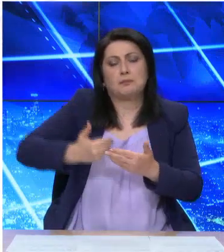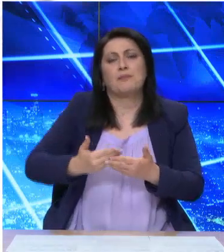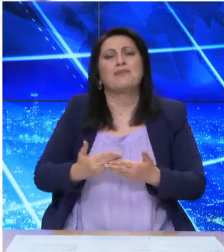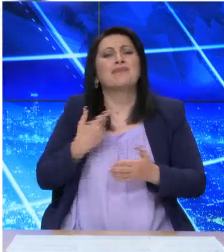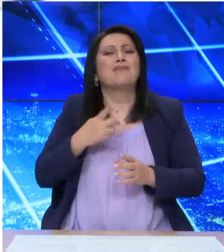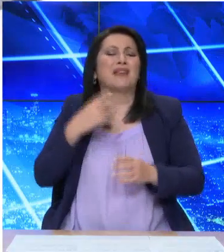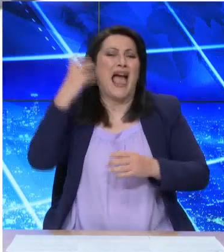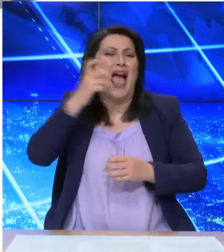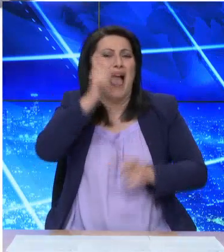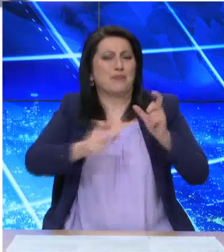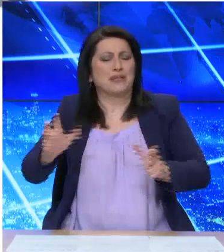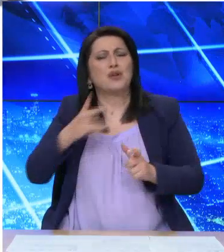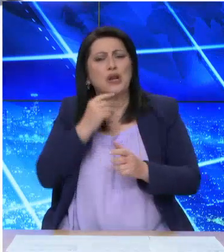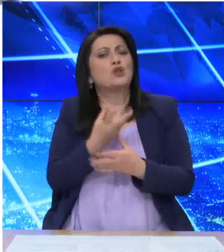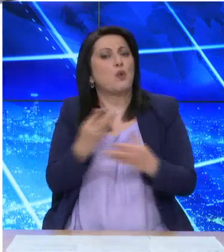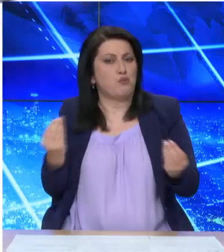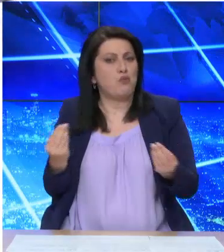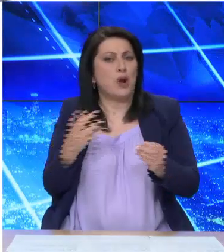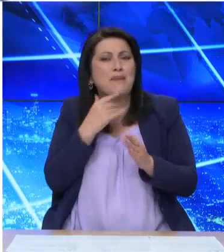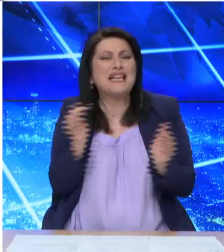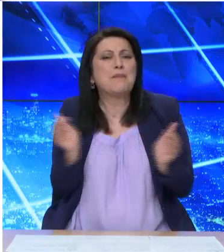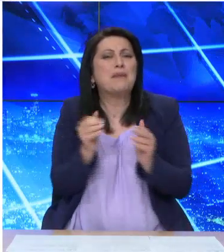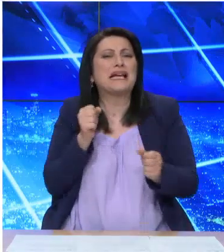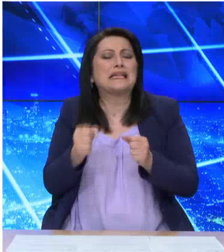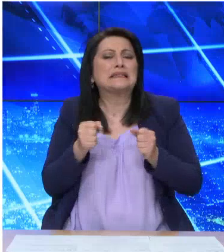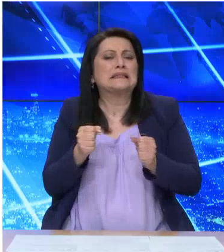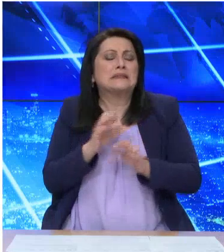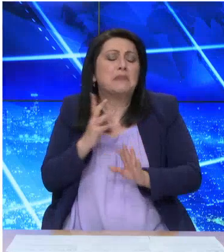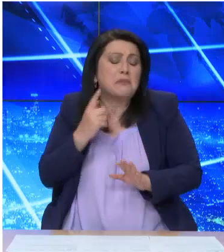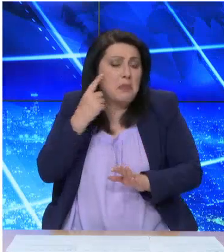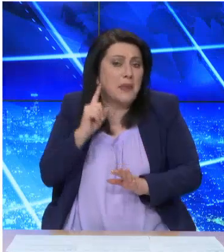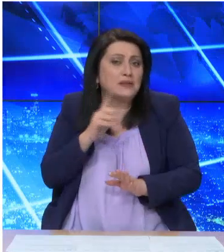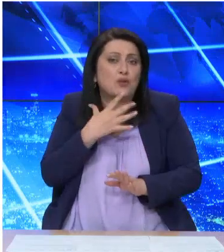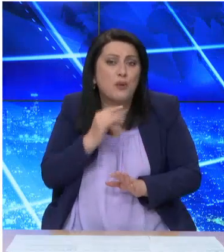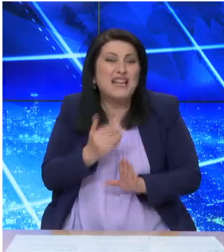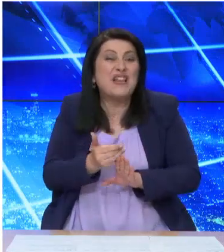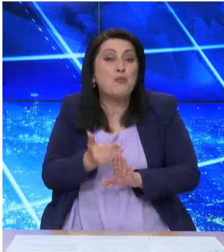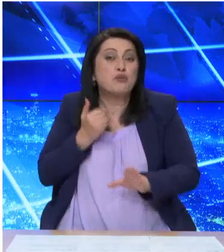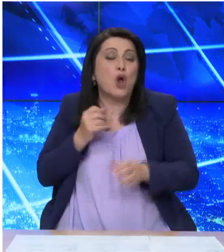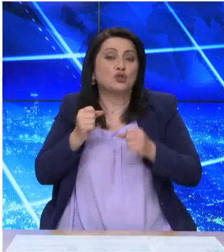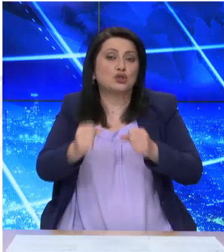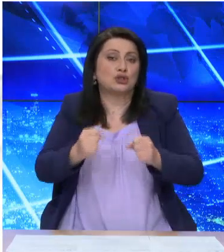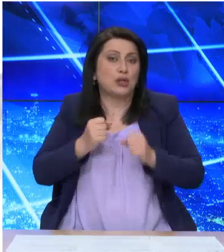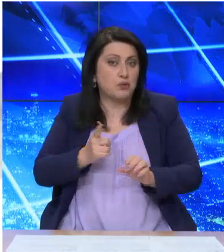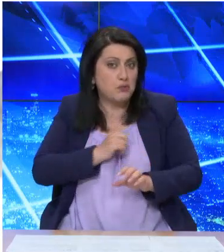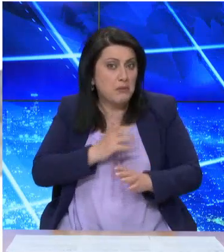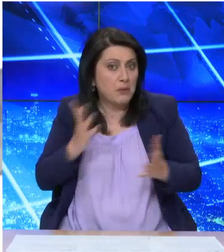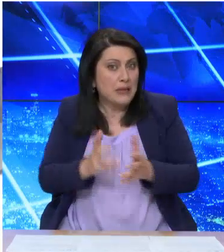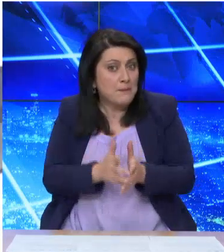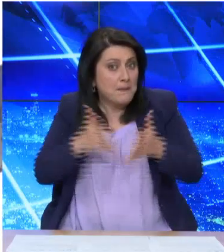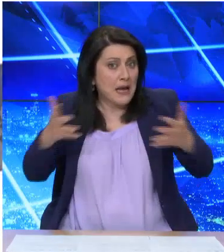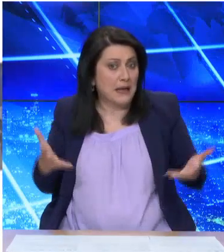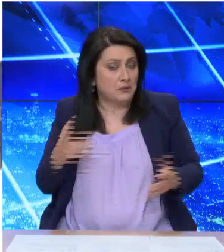λόγο για ένας μήνος μικρούς σεισμών και προς το παρόν δεν μπορούν να εκτιμήσουν αν πρόκειται για προσεισμούς σε αναμονή ενός μεγαλύτερου